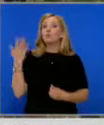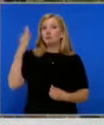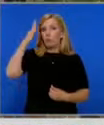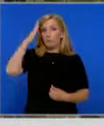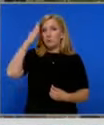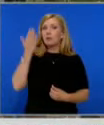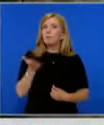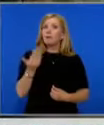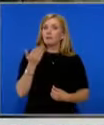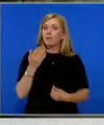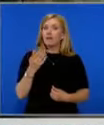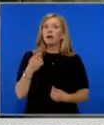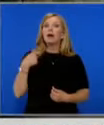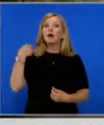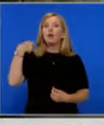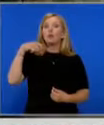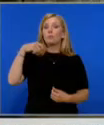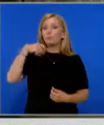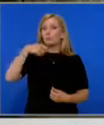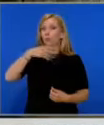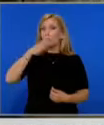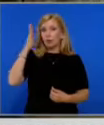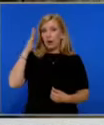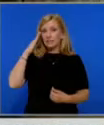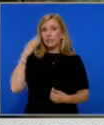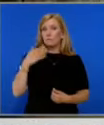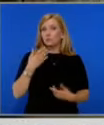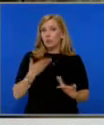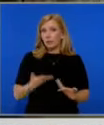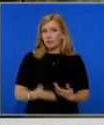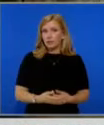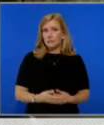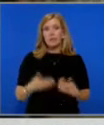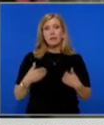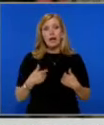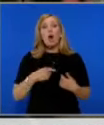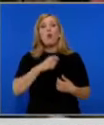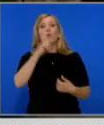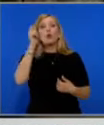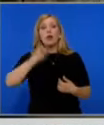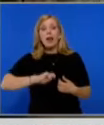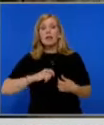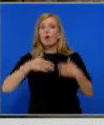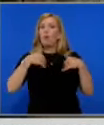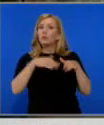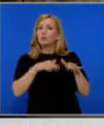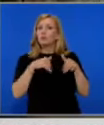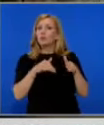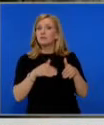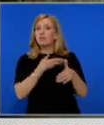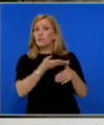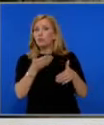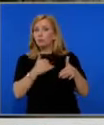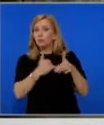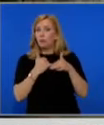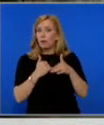украинския посланник. С такива думи Украина отблъсква раката, която й помага. Мисля, че много поляци днес изпитват